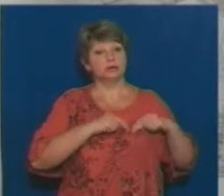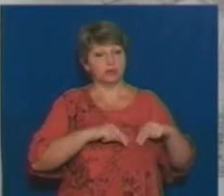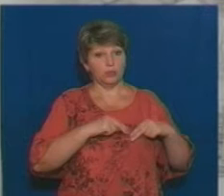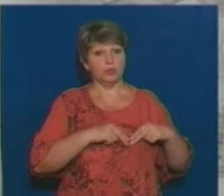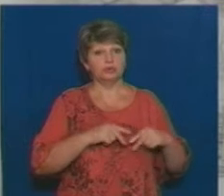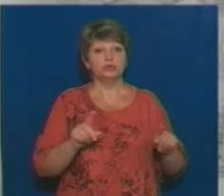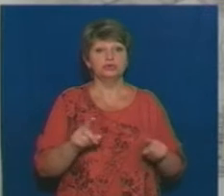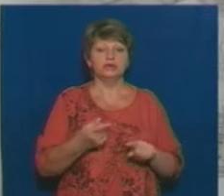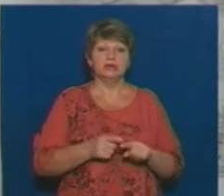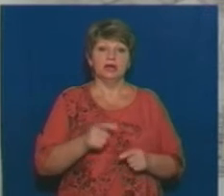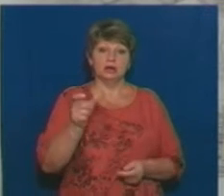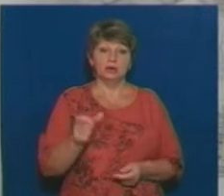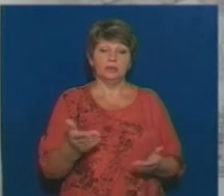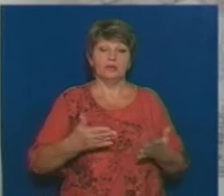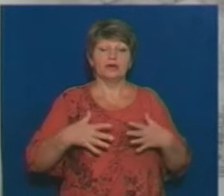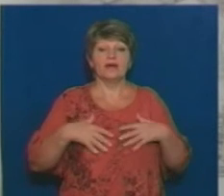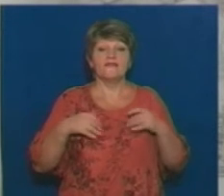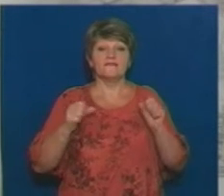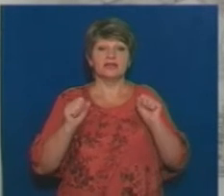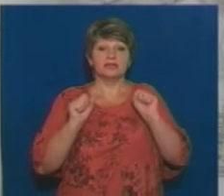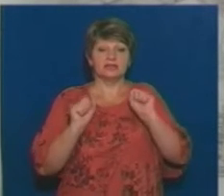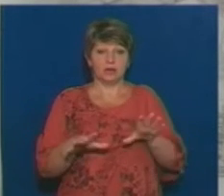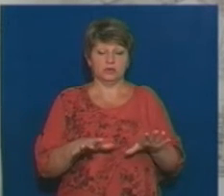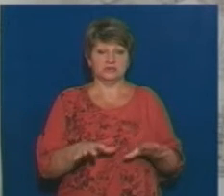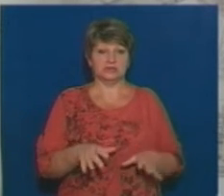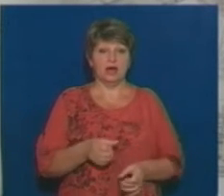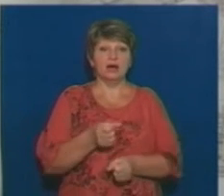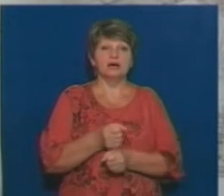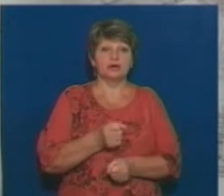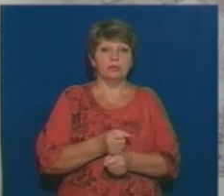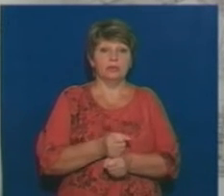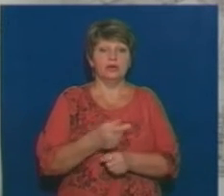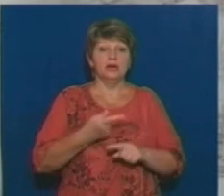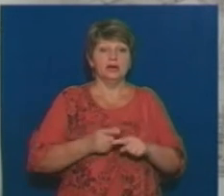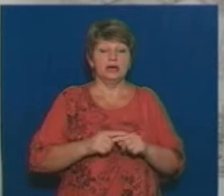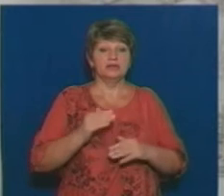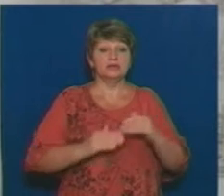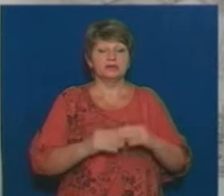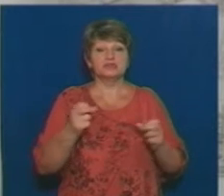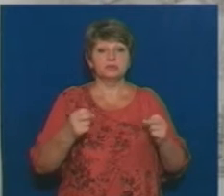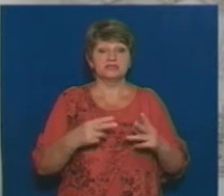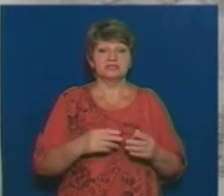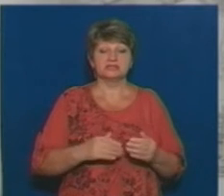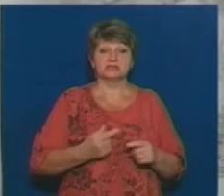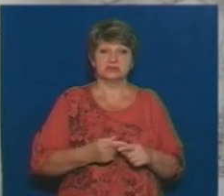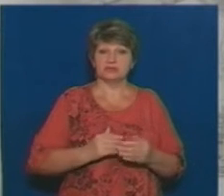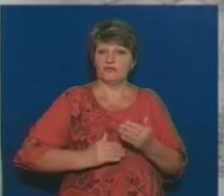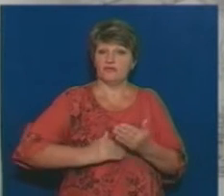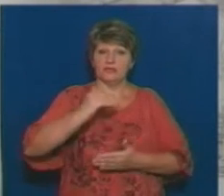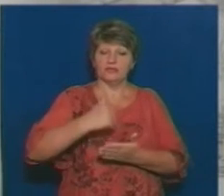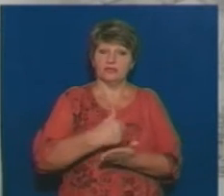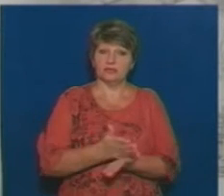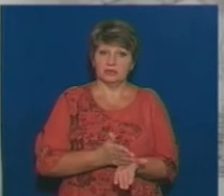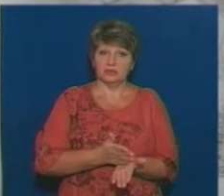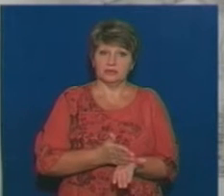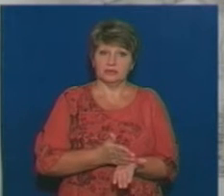людина, яка віддається дійсно роботі, і це спеціаліст з великою буквою. І я вам хочу сказати, що